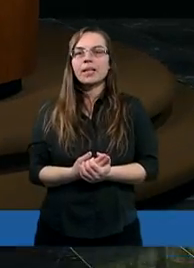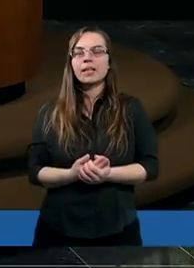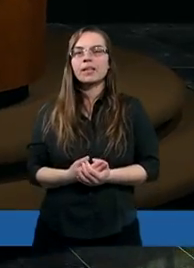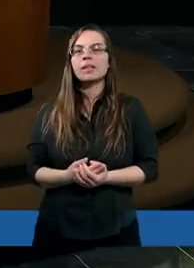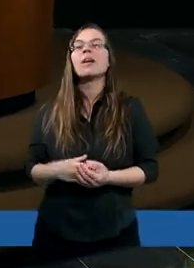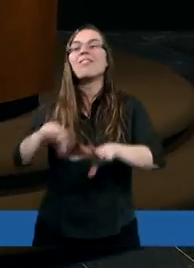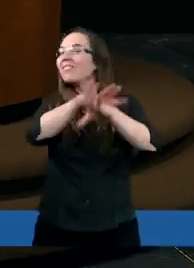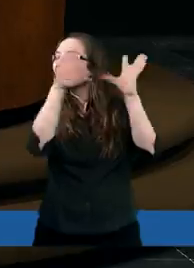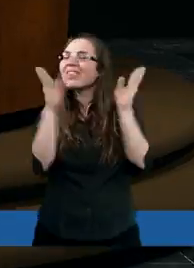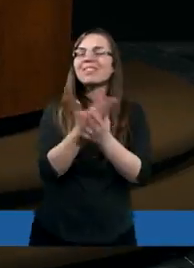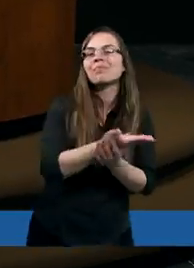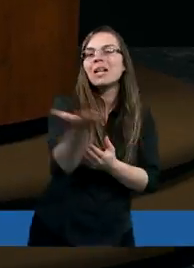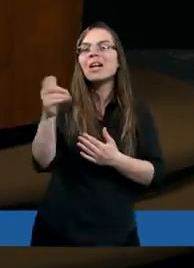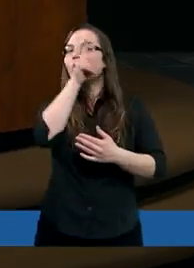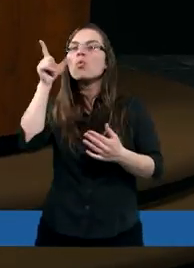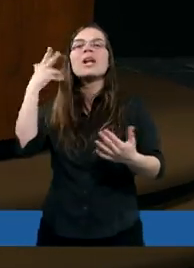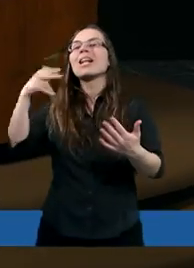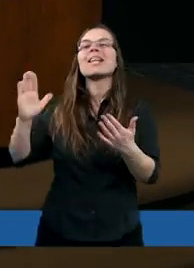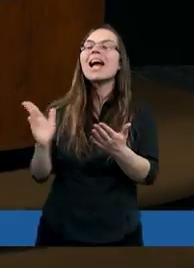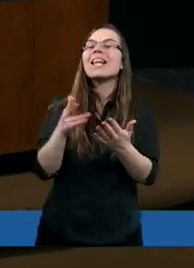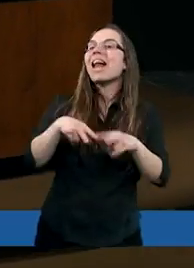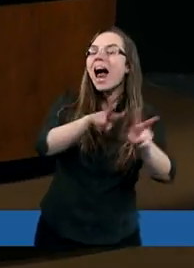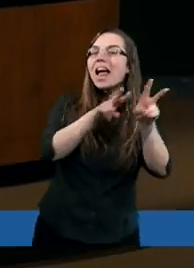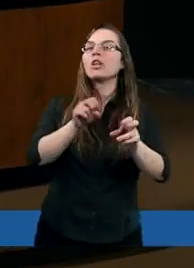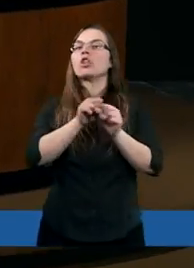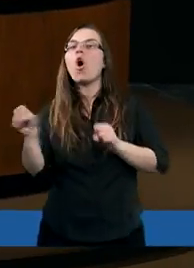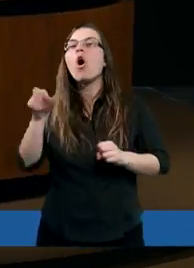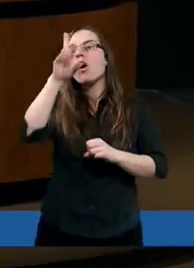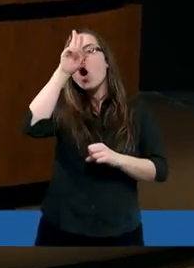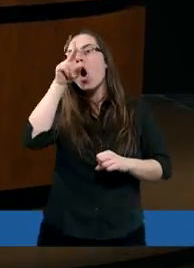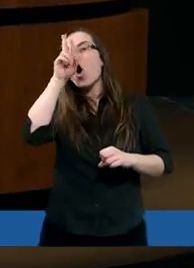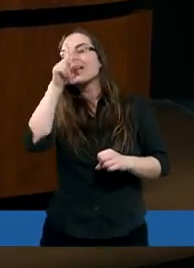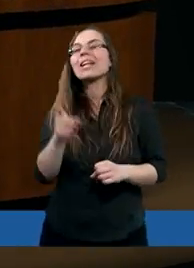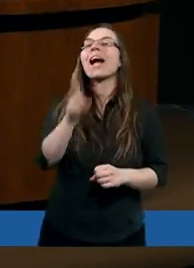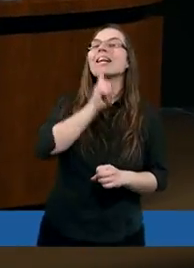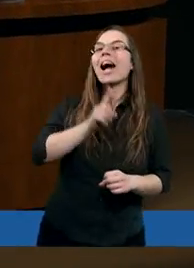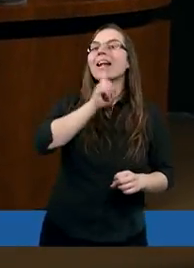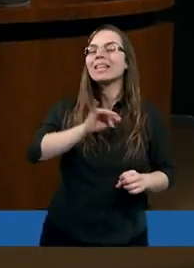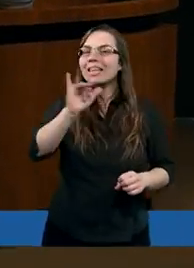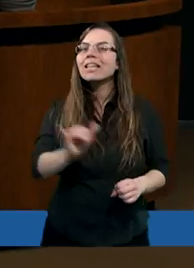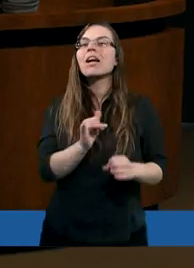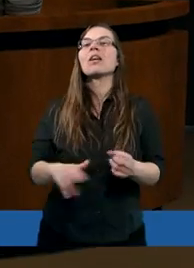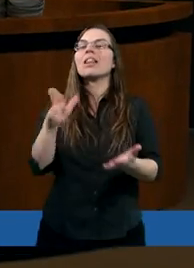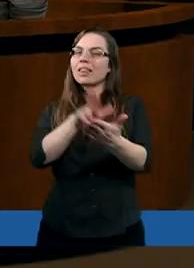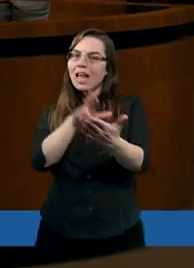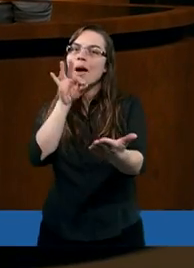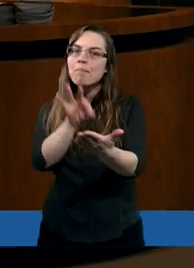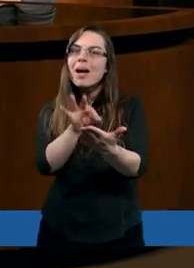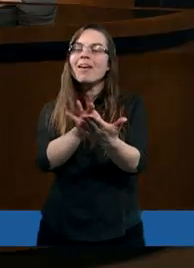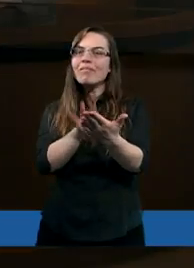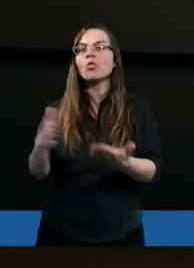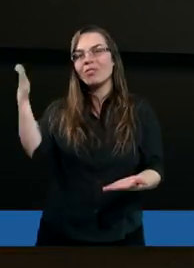Wszyscy ludzie, niezależnie od orientacji religijnej, na pewno